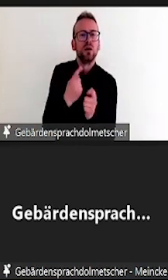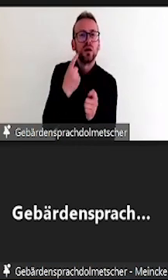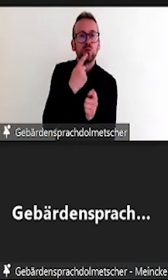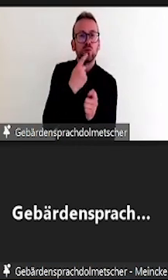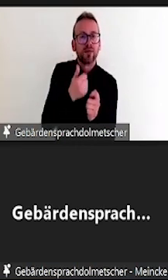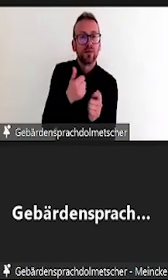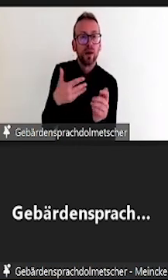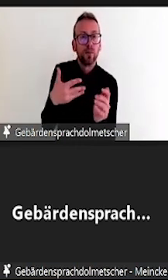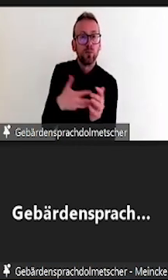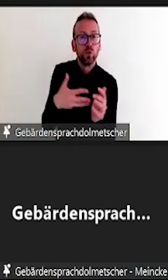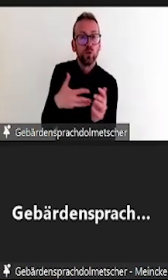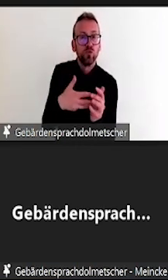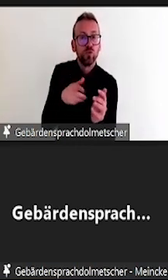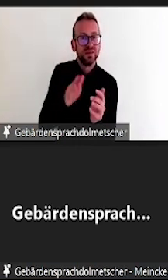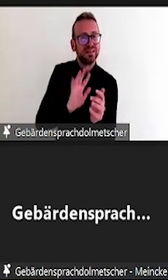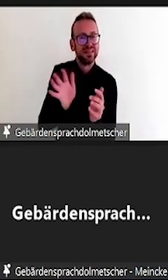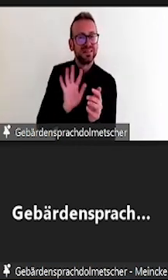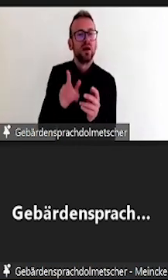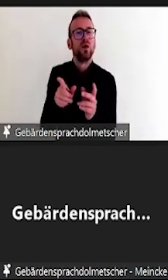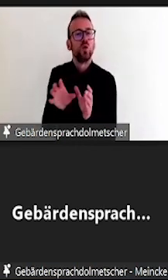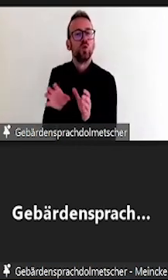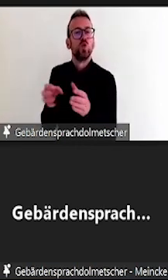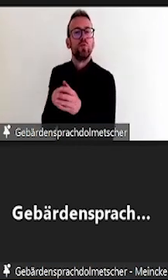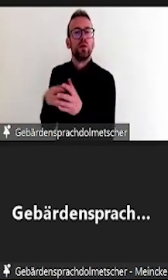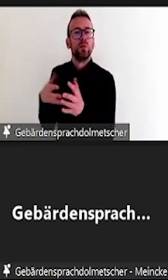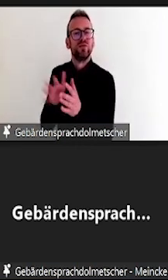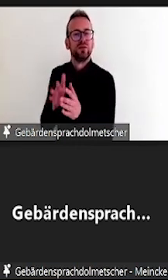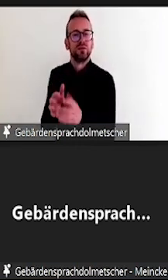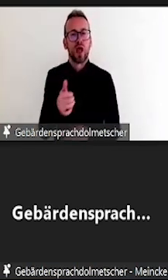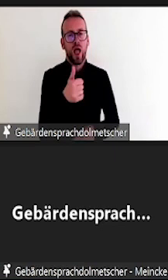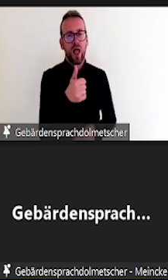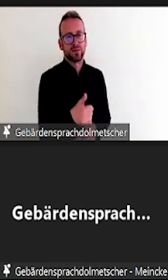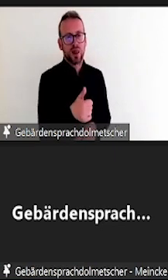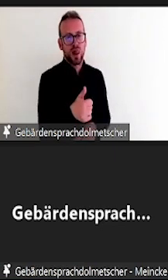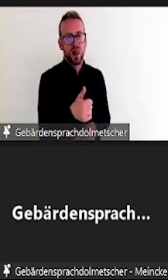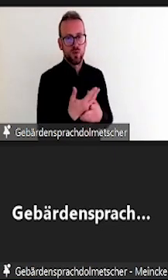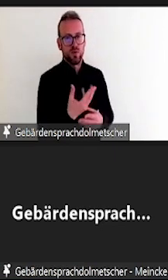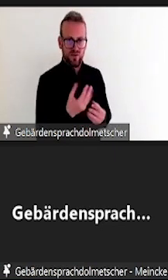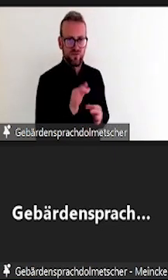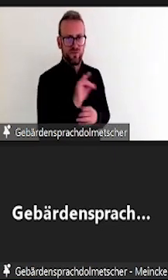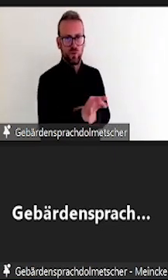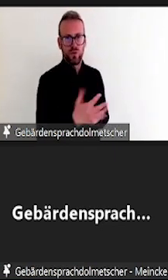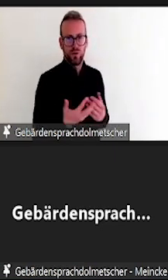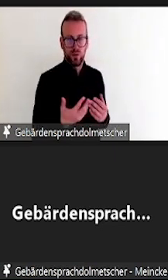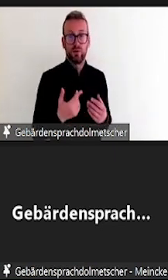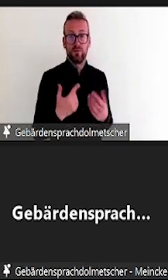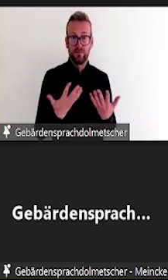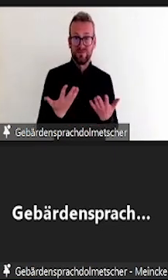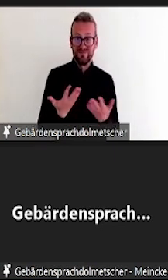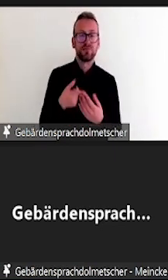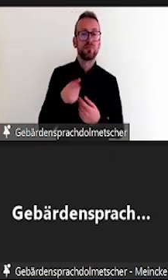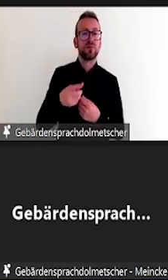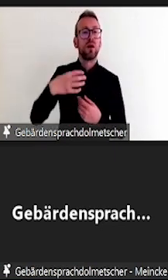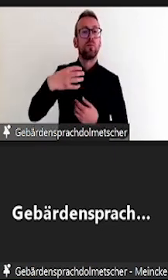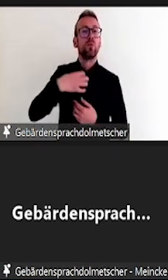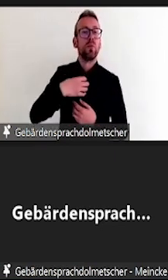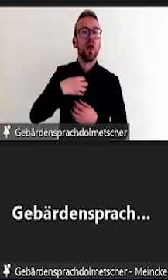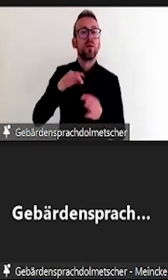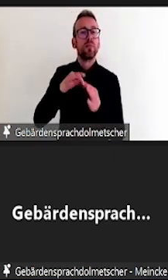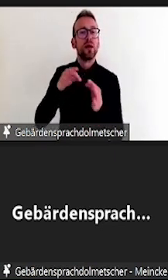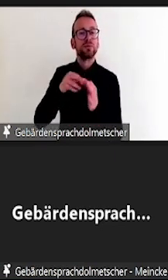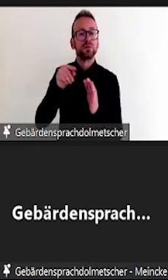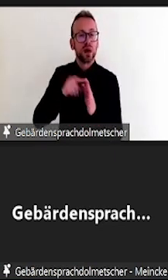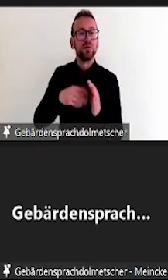Kompensation, die in den Workload eingehen, ist nicht möglich als Nachteilsausgleich. Das Gleiche gilt bei